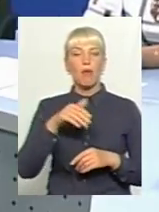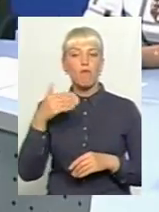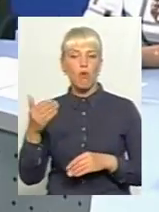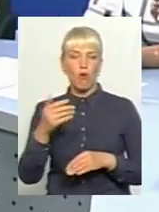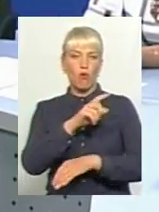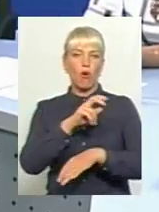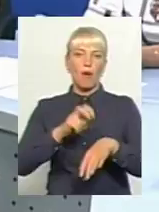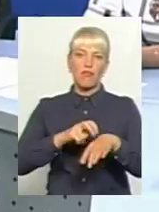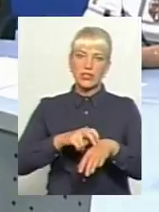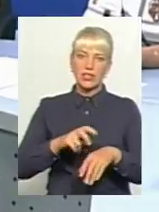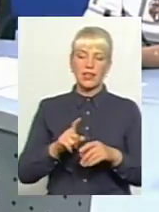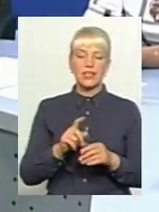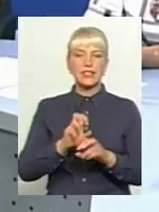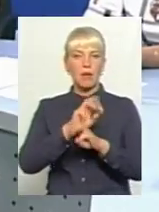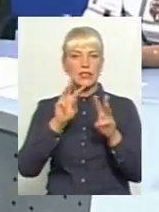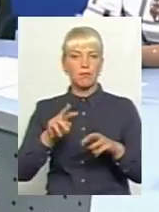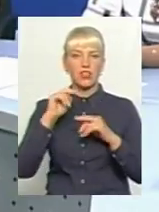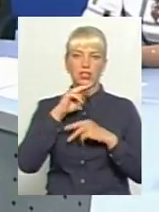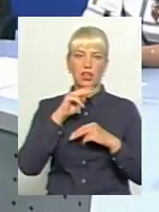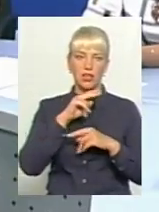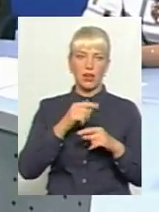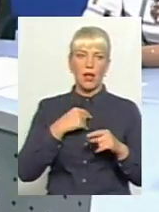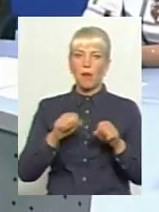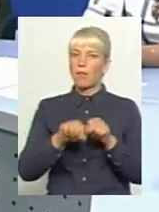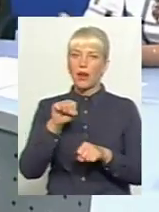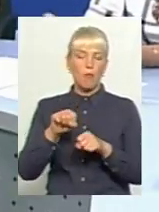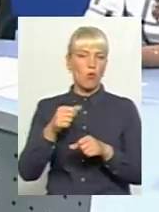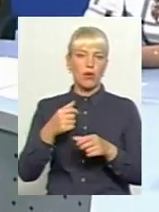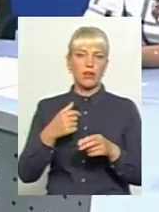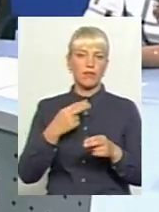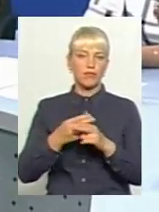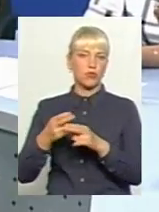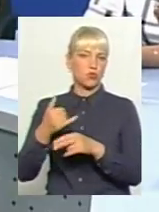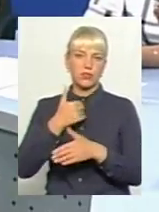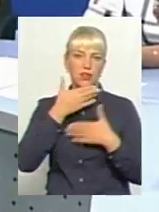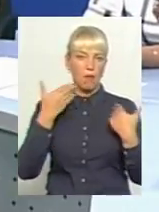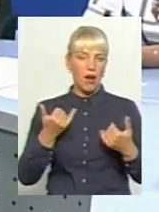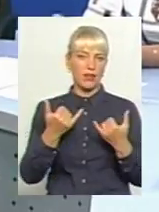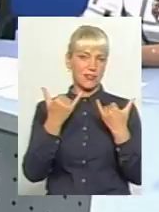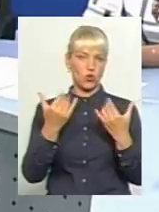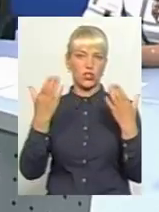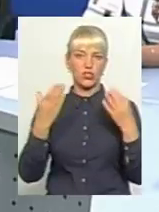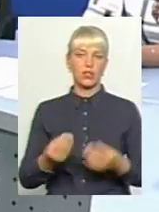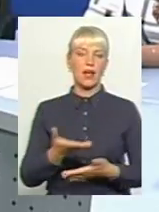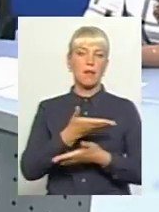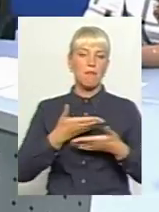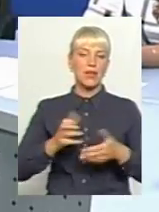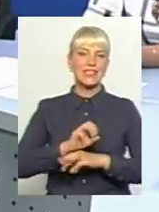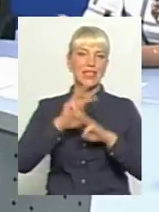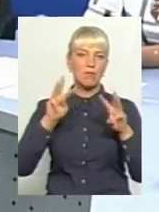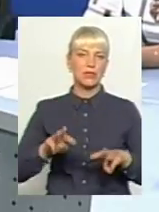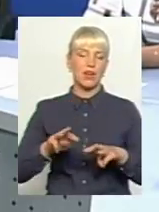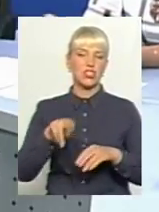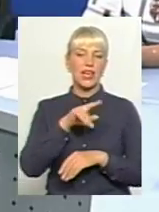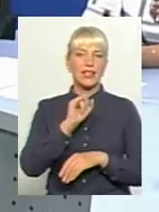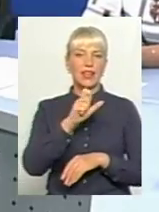забезпечення діалізами і розхідними матеріалами, перебоїв у нас цього немає. І можу сказати, що на сьогоднішній день ми забезпечені діалізними